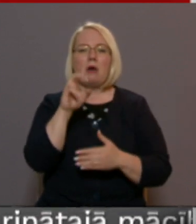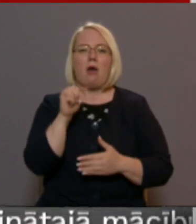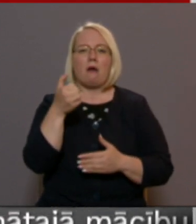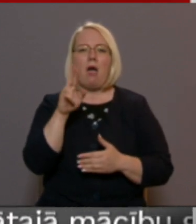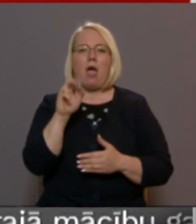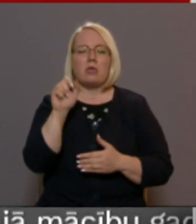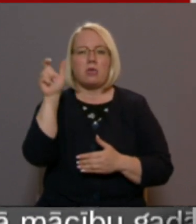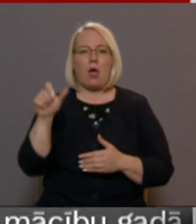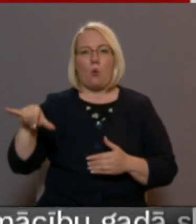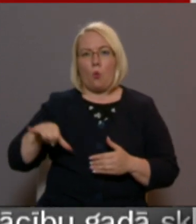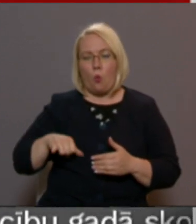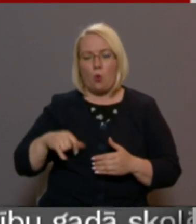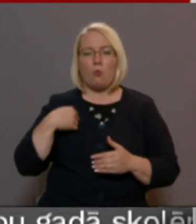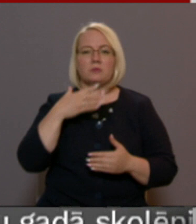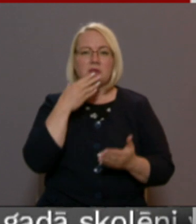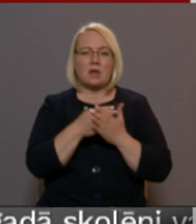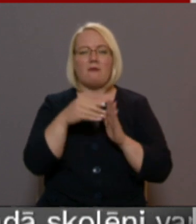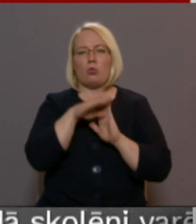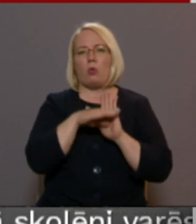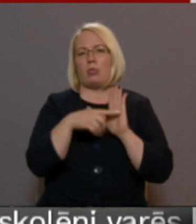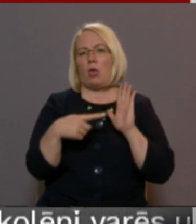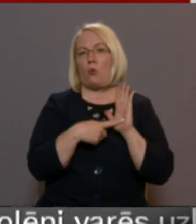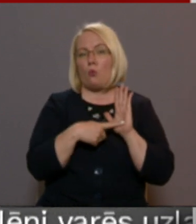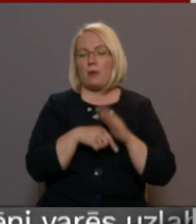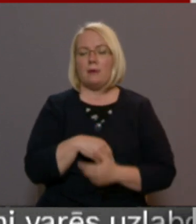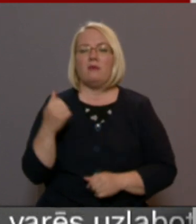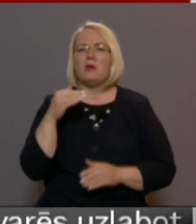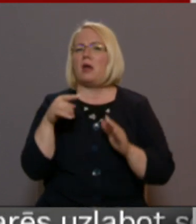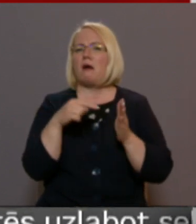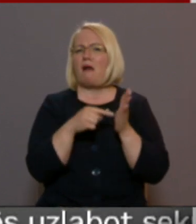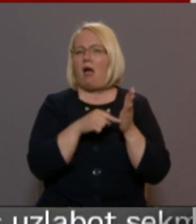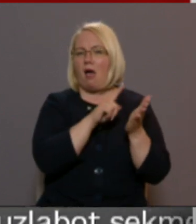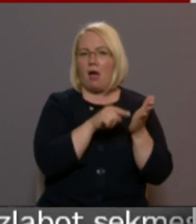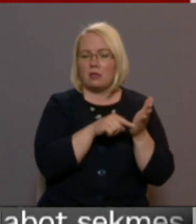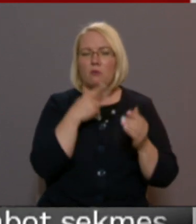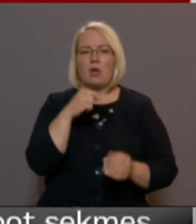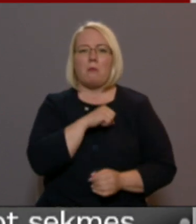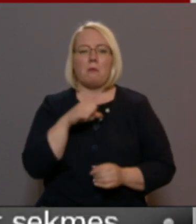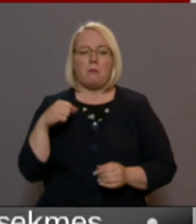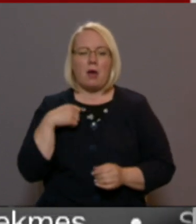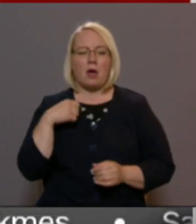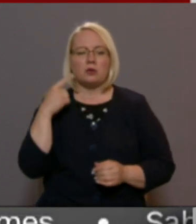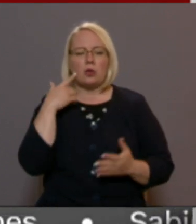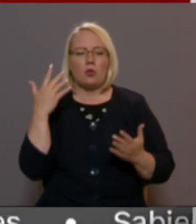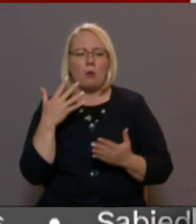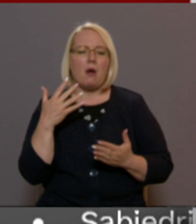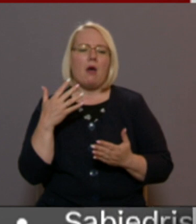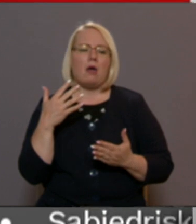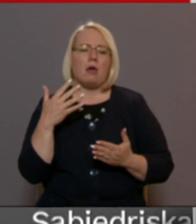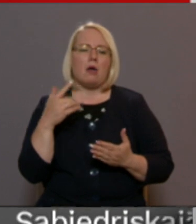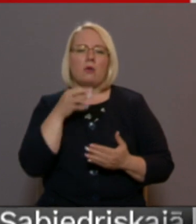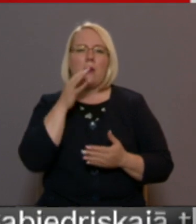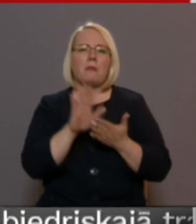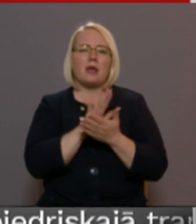nosacījumi. Un jā, kādi ir tie nosacījumi? Nu, lai tie ir, jā, es paši domāju, ka tie nav presēt domāt.